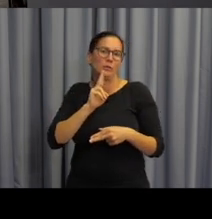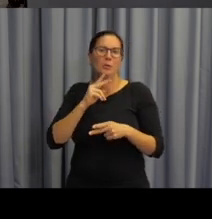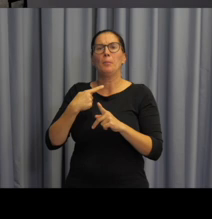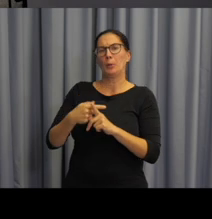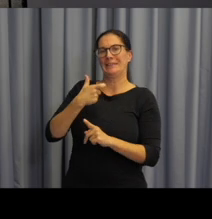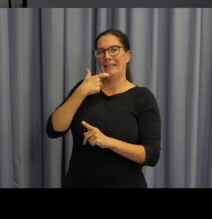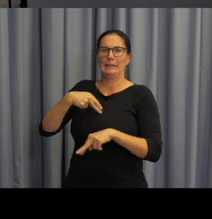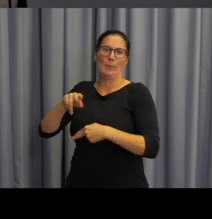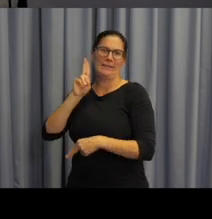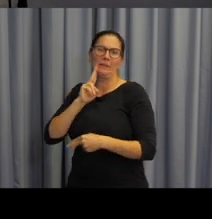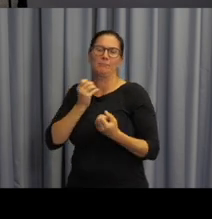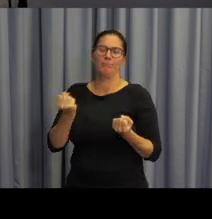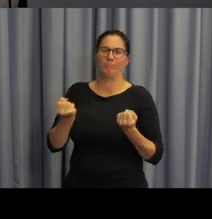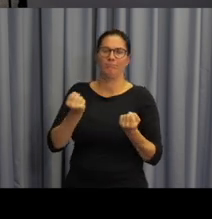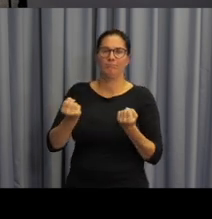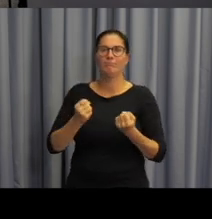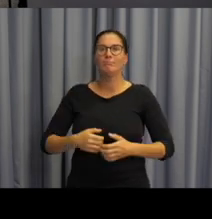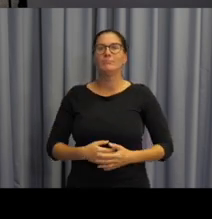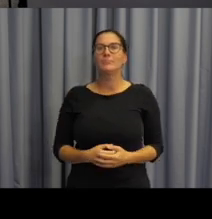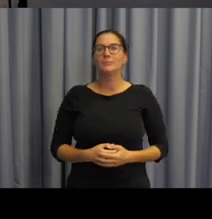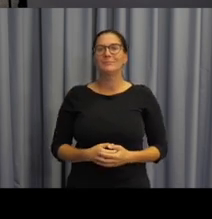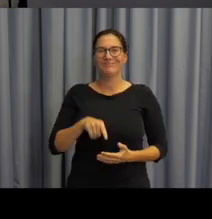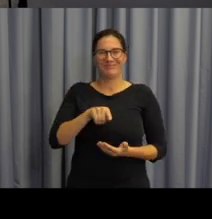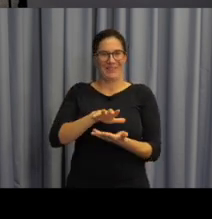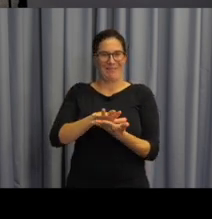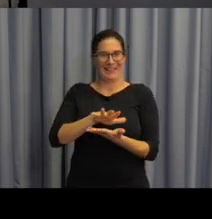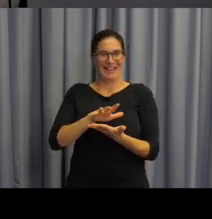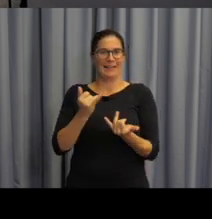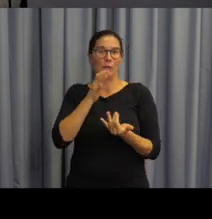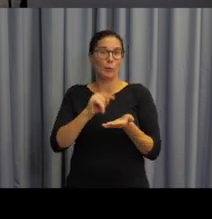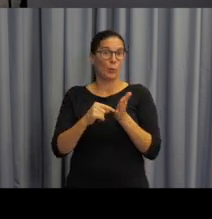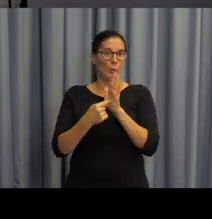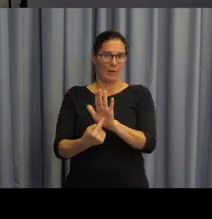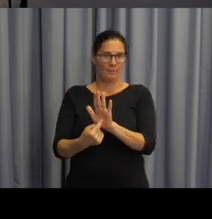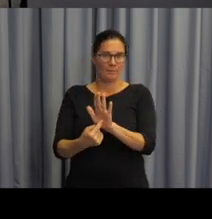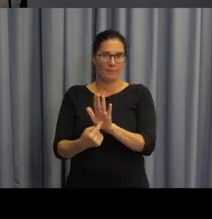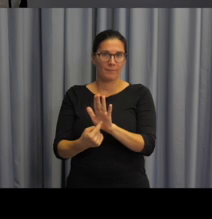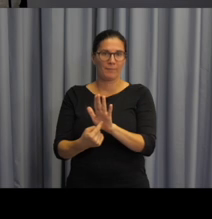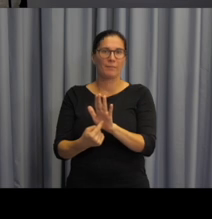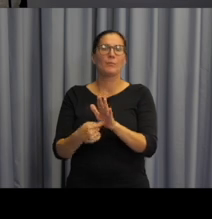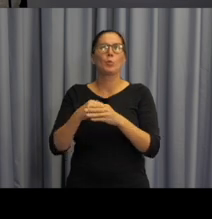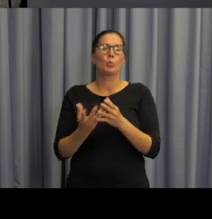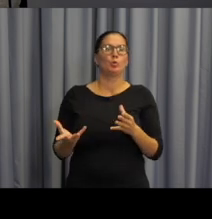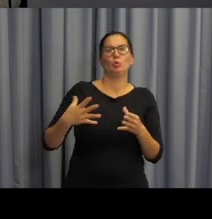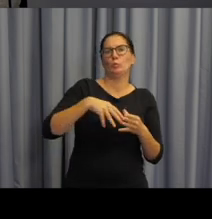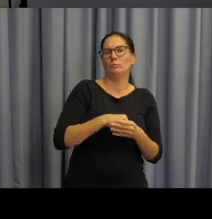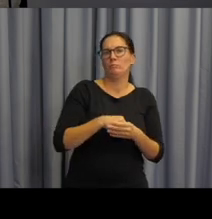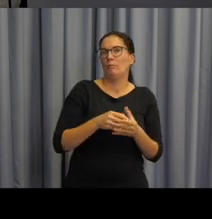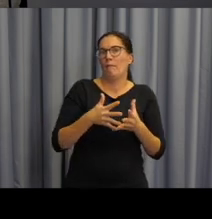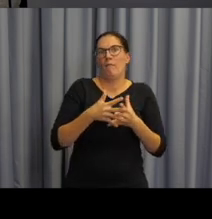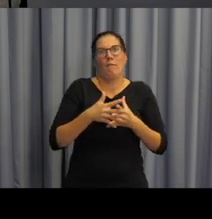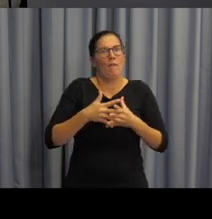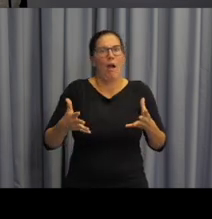jazyky a komunikace neslyšicích. Materiál, který vám zde představím, je součástí